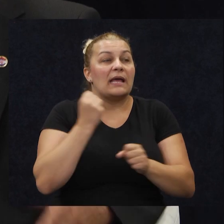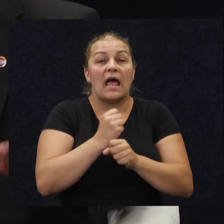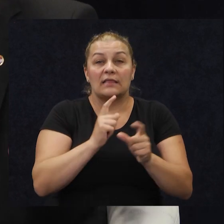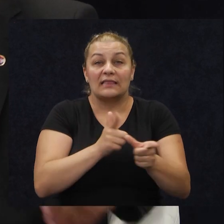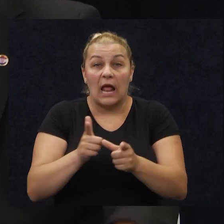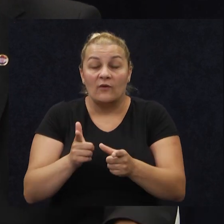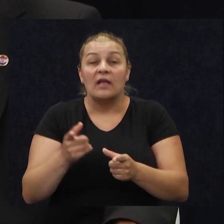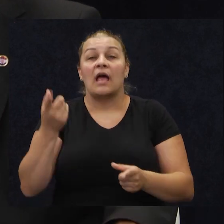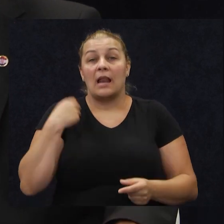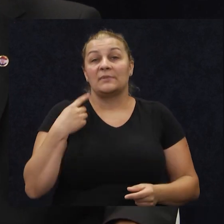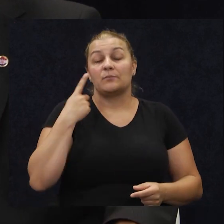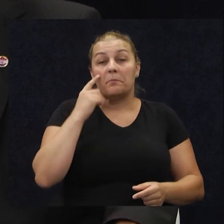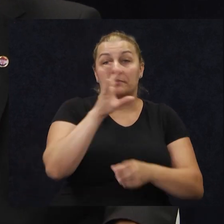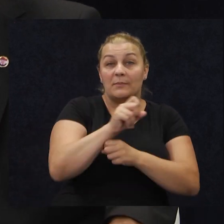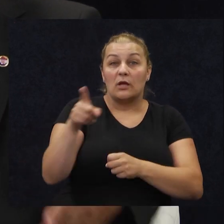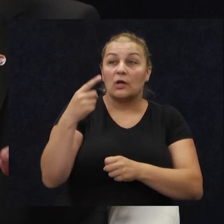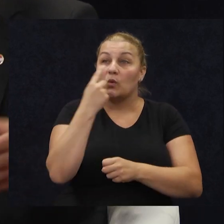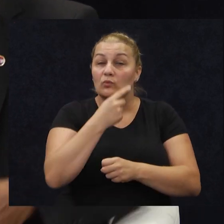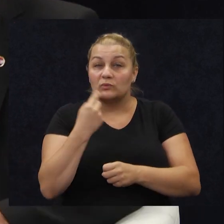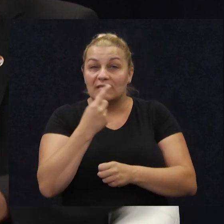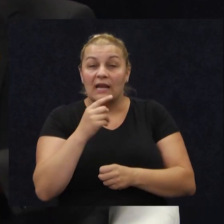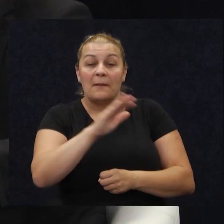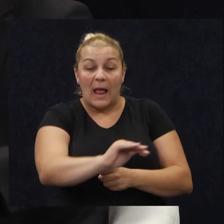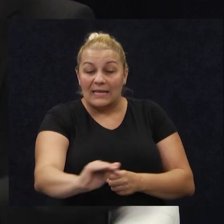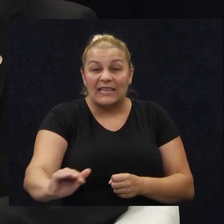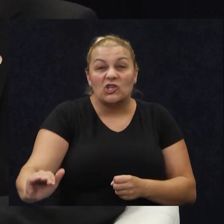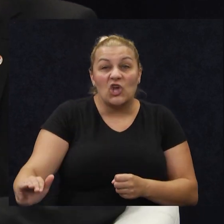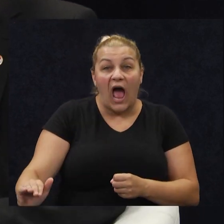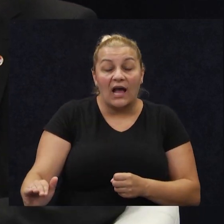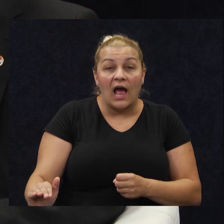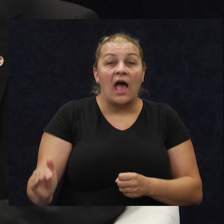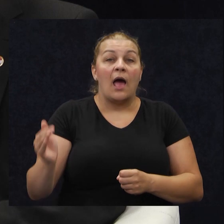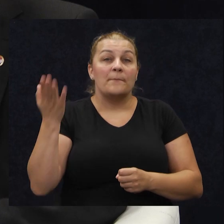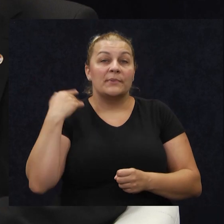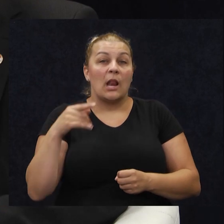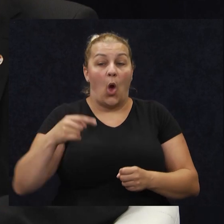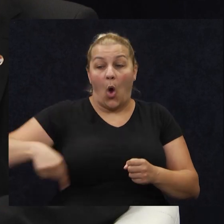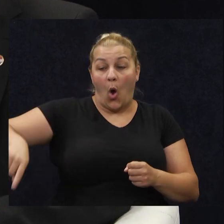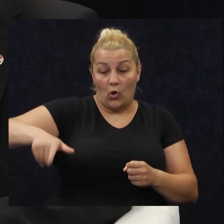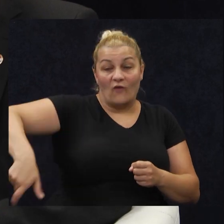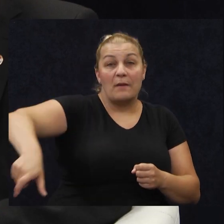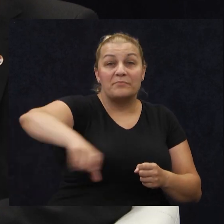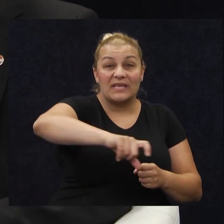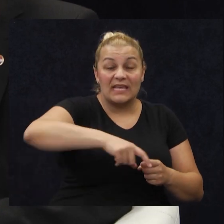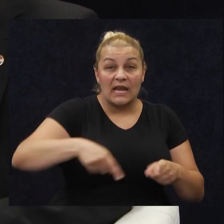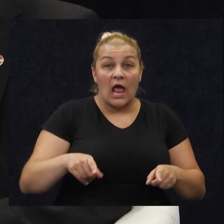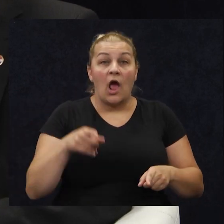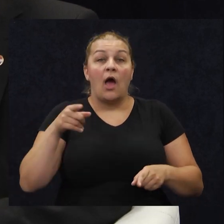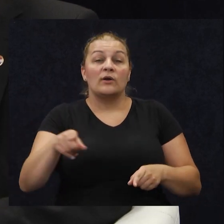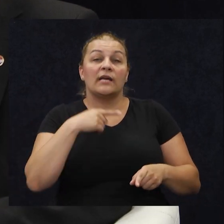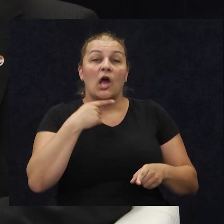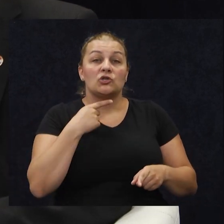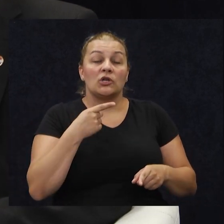ali ono što sam primijetio, išvitati iz njihovih usana i oni mali dječaka, dosta bile je oko one bine, govore da je